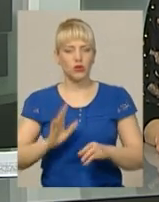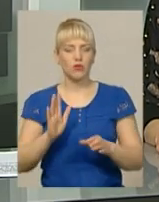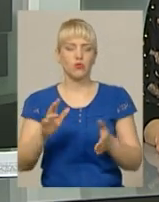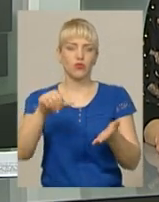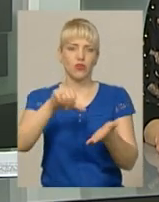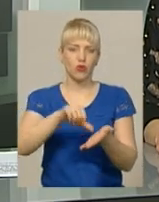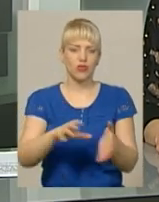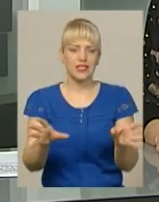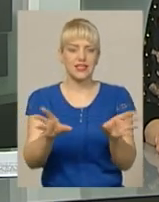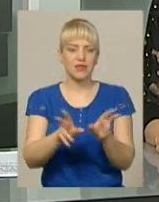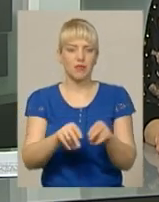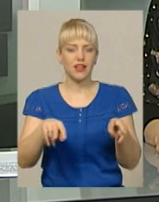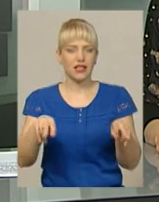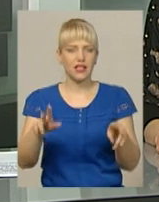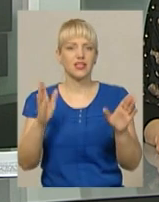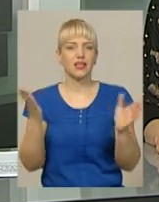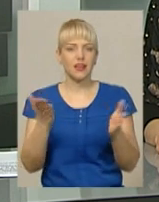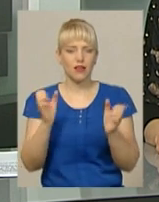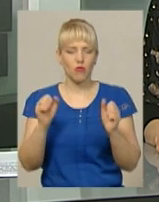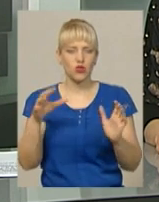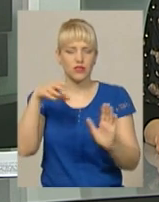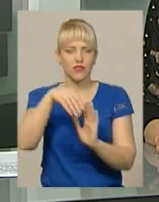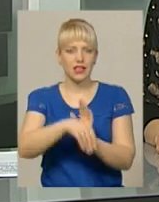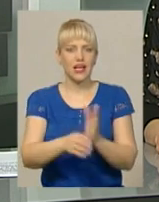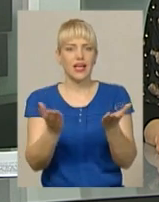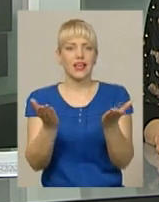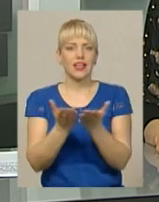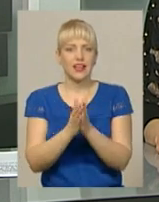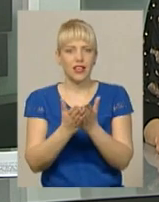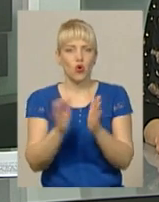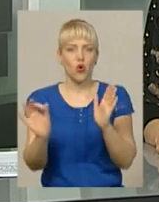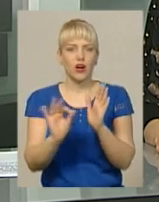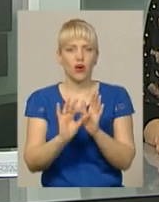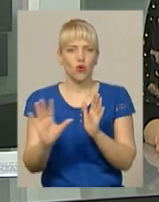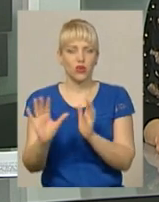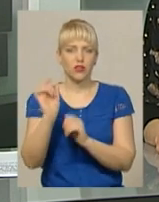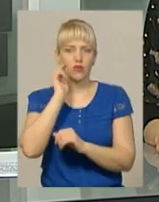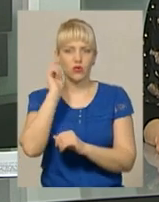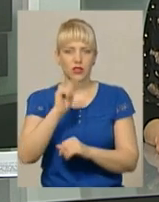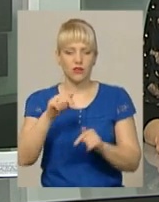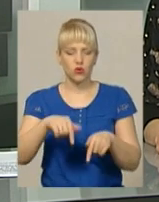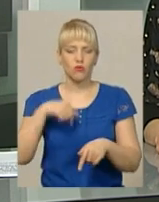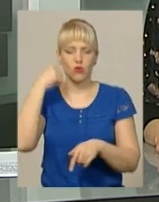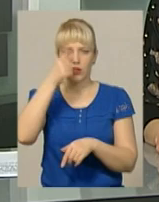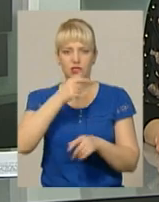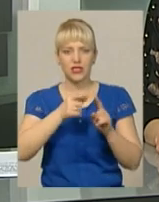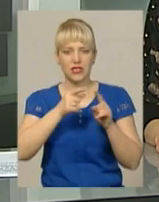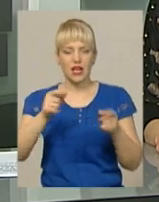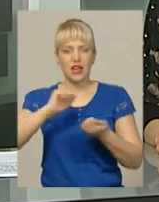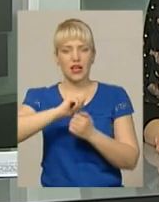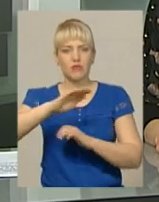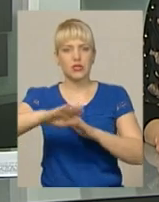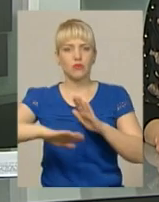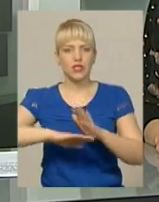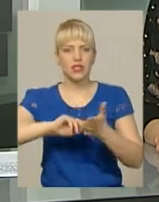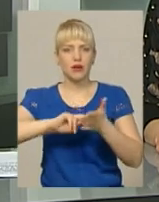спільний танець, який може увійти до Книги рекордів України, повідомила Альона Кузема. У цьогорічному сезоні в Кам'янці-Подільському заплановано 30